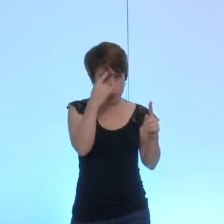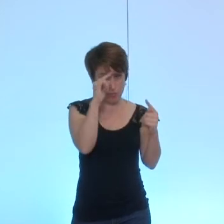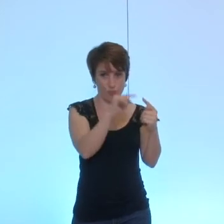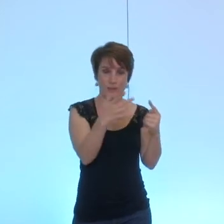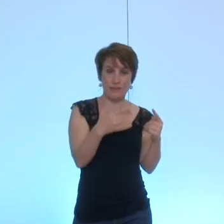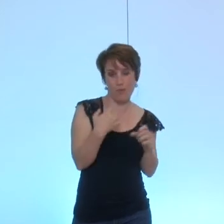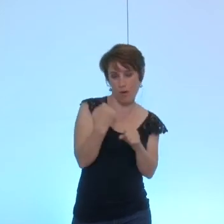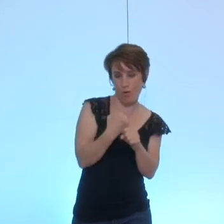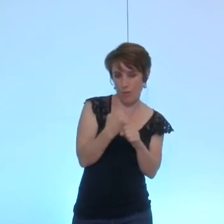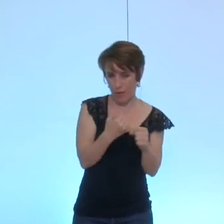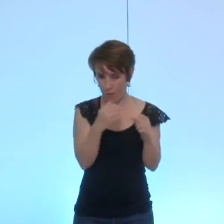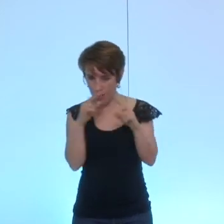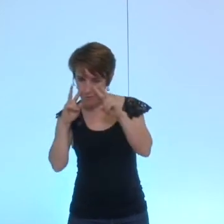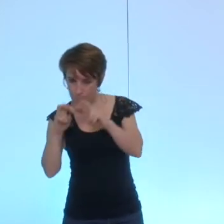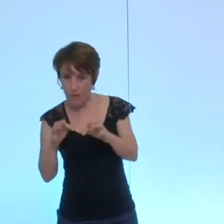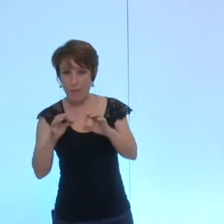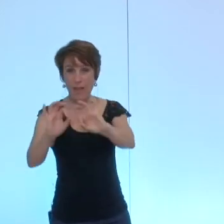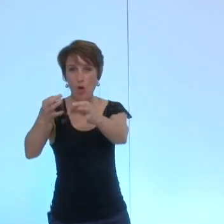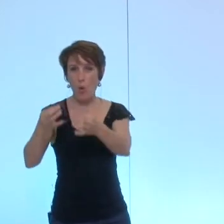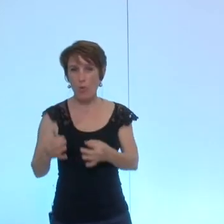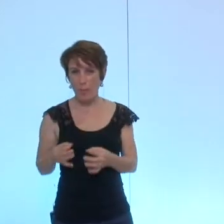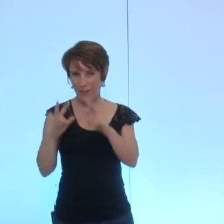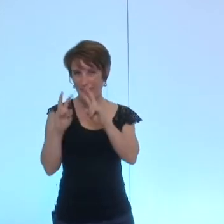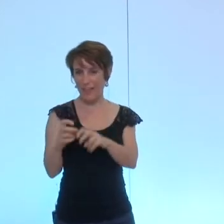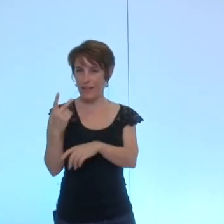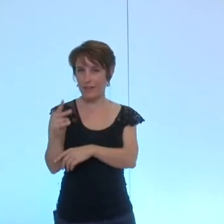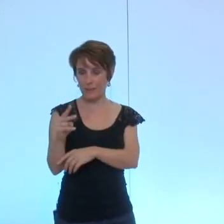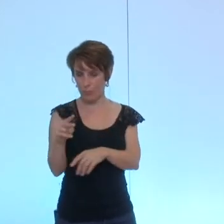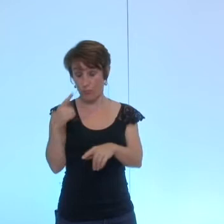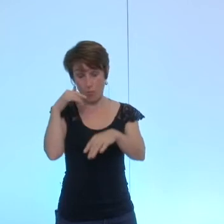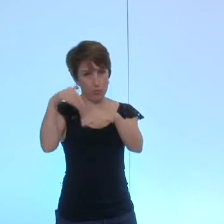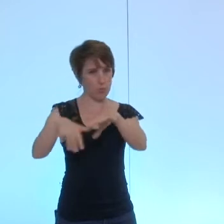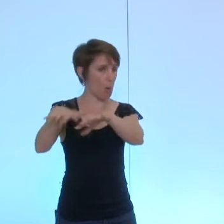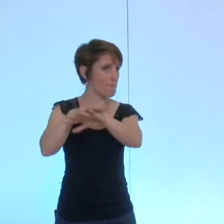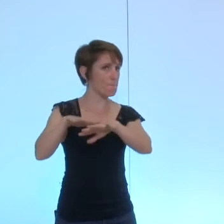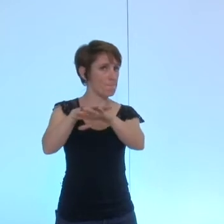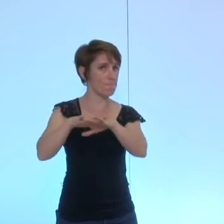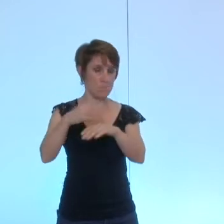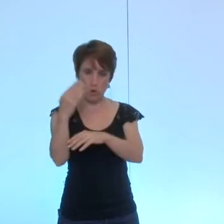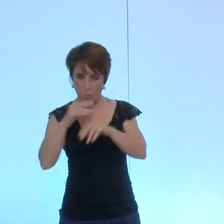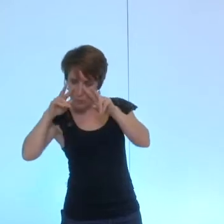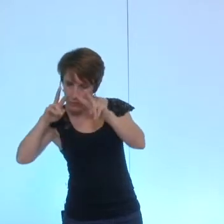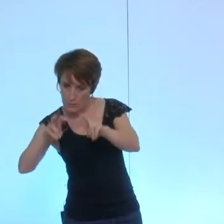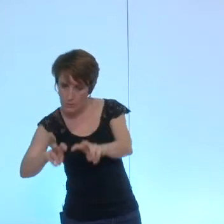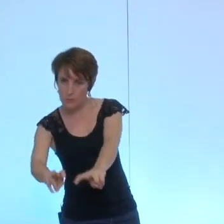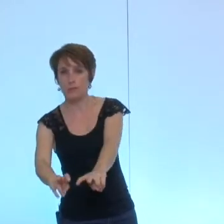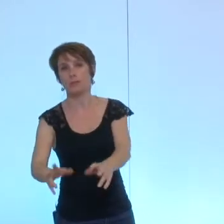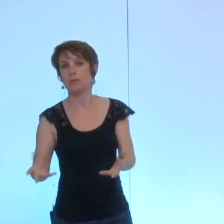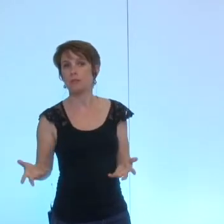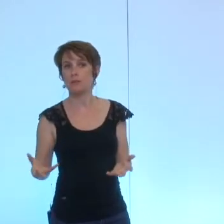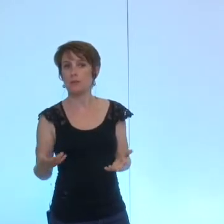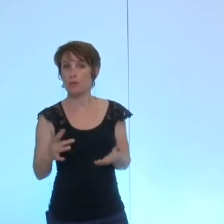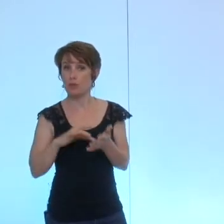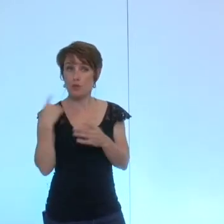petit travail sur la comptabilité analytique qui a l'air d'être difficile à mettre en place dans cette société donc nous gagnerons tous